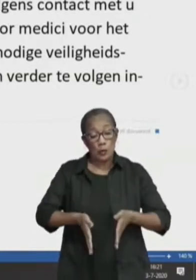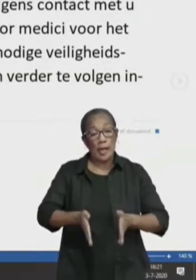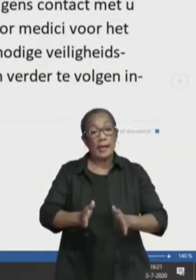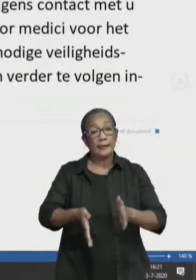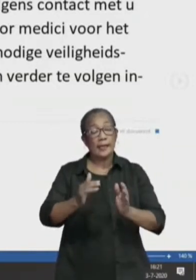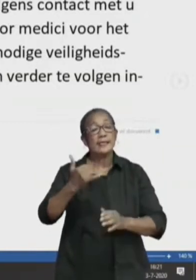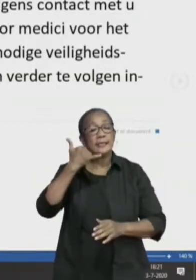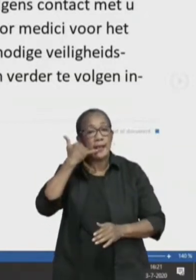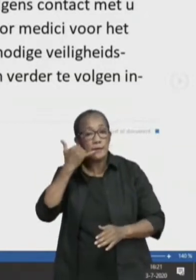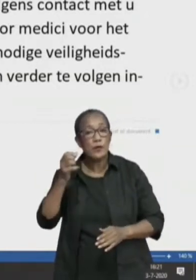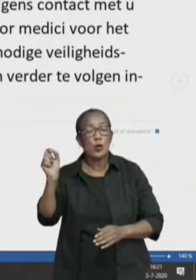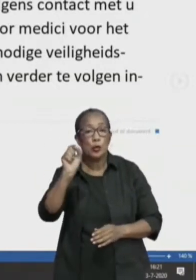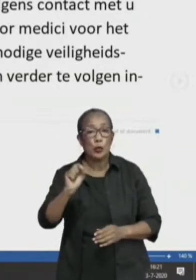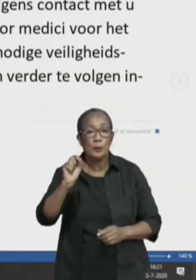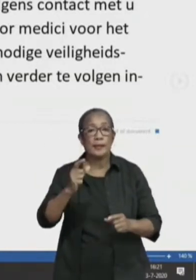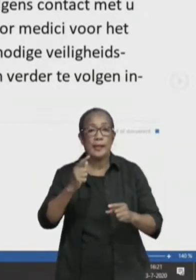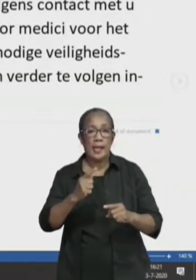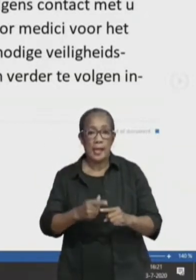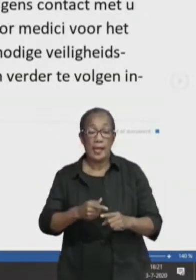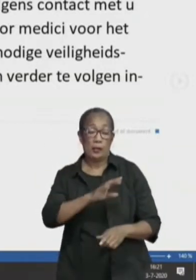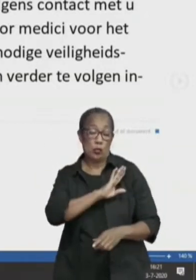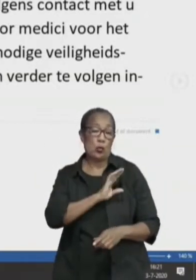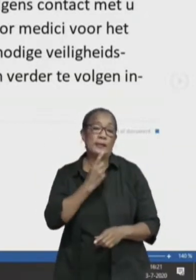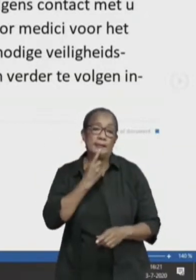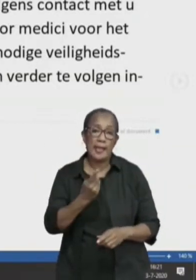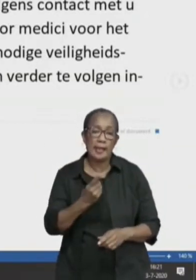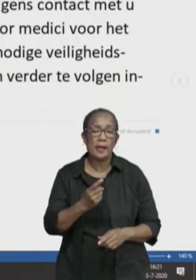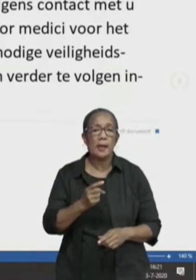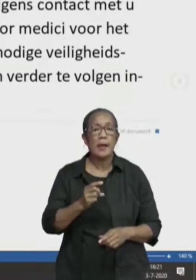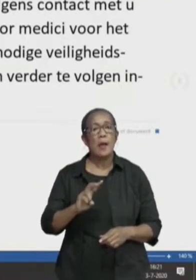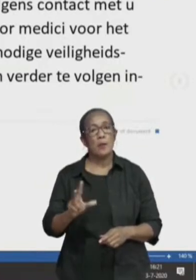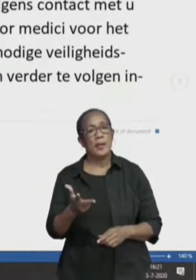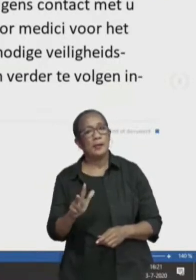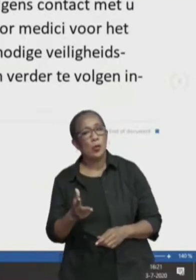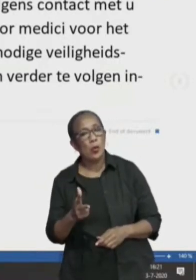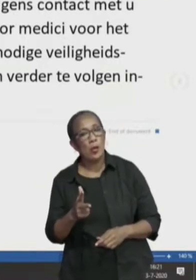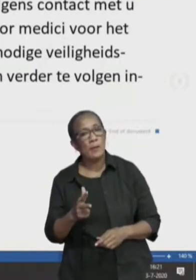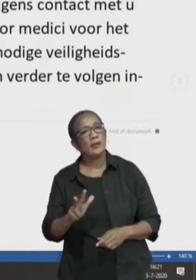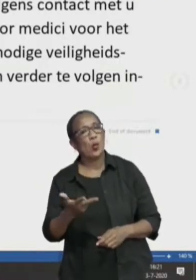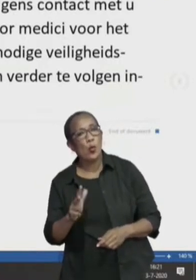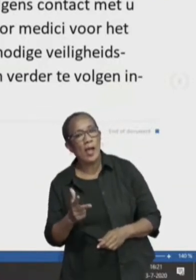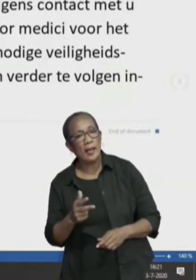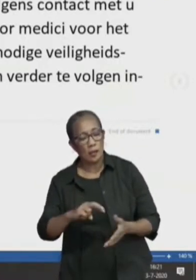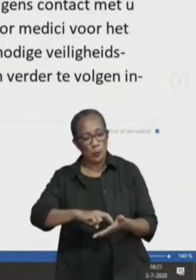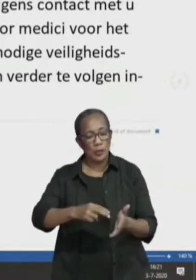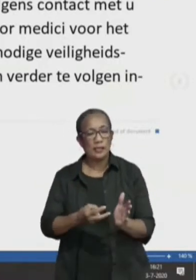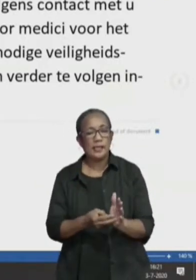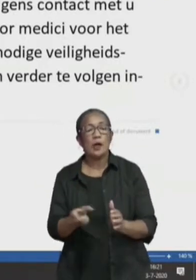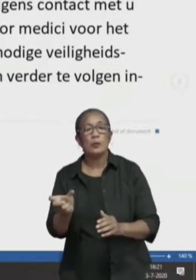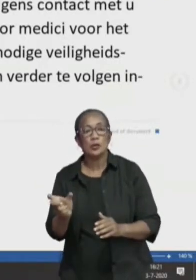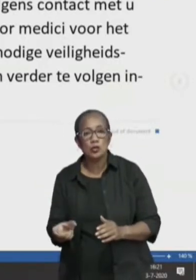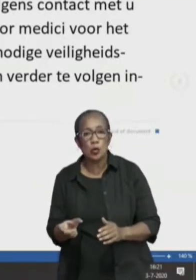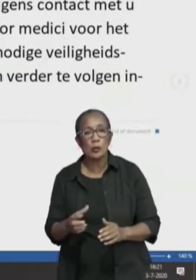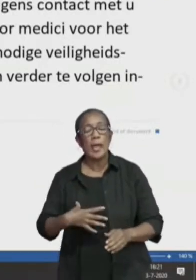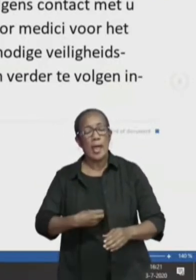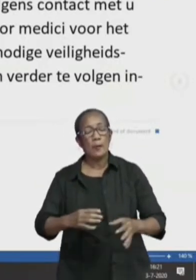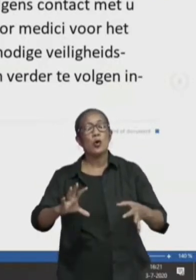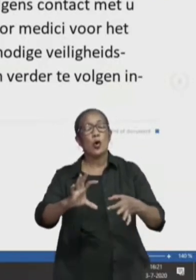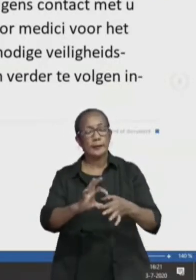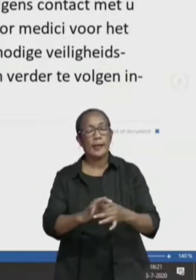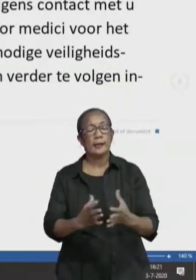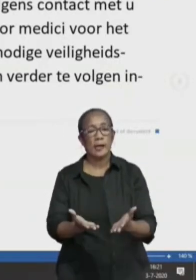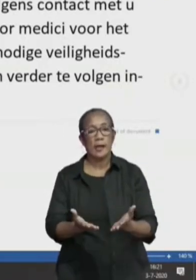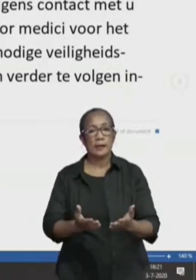telefoonnummer en u geeft ook aan met welke politicus of politici u in contact bent